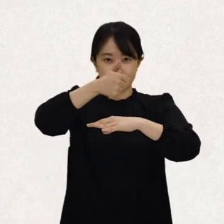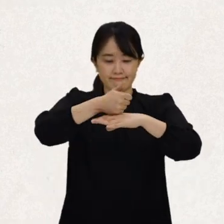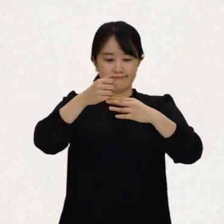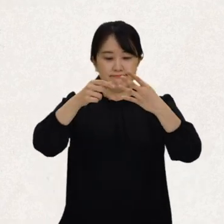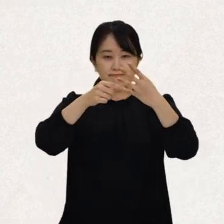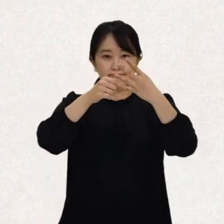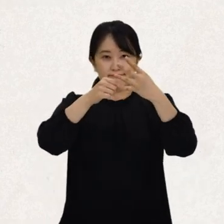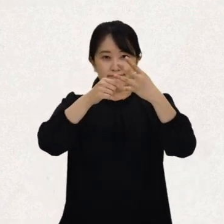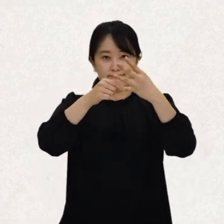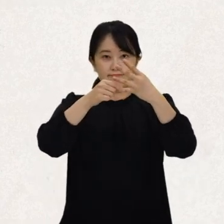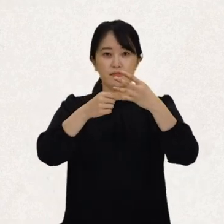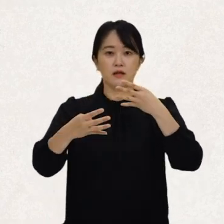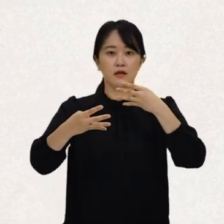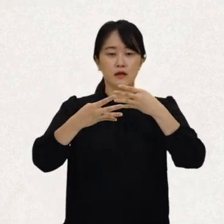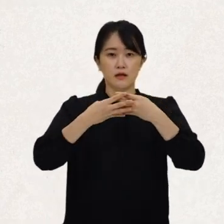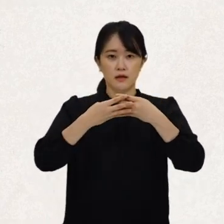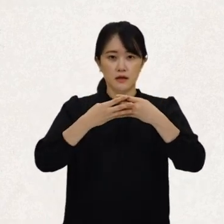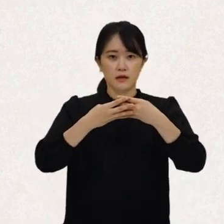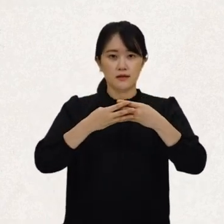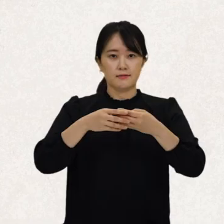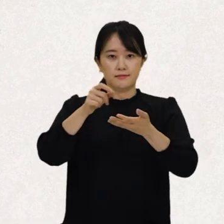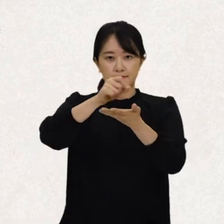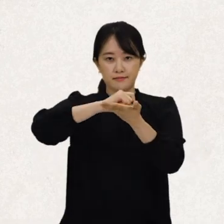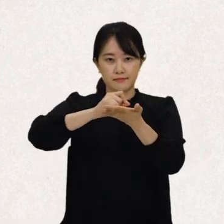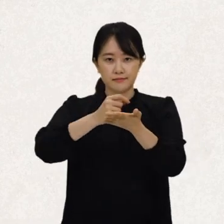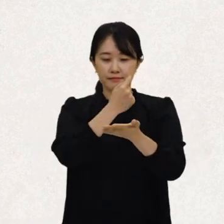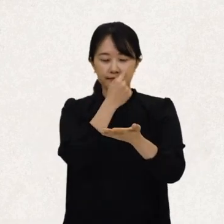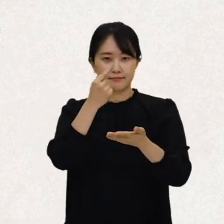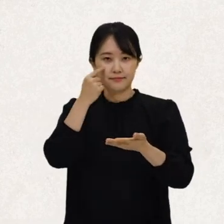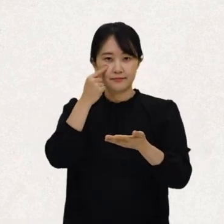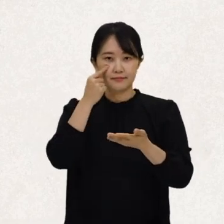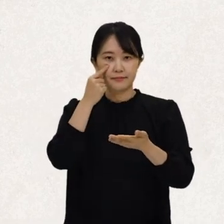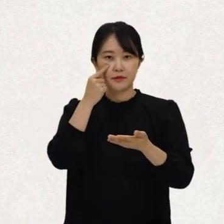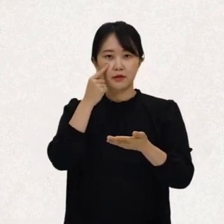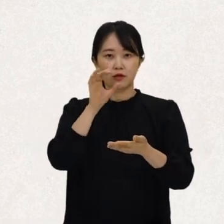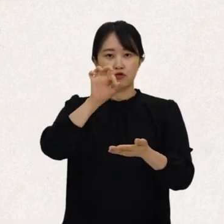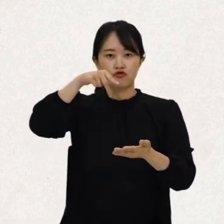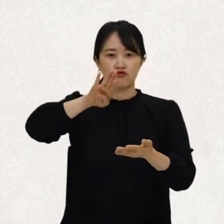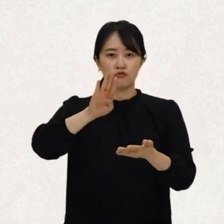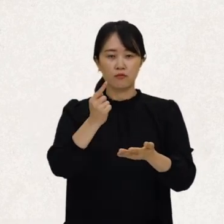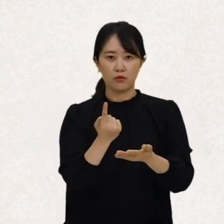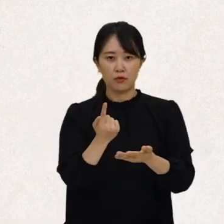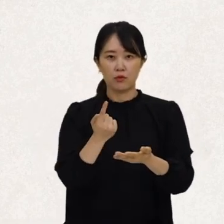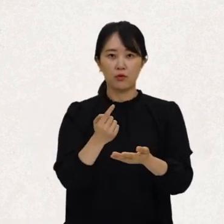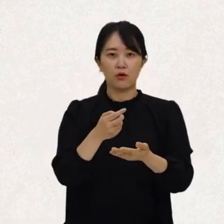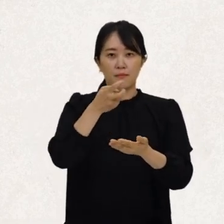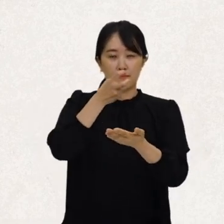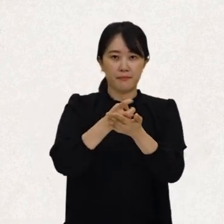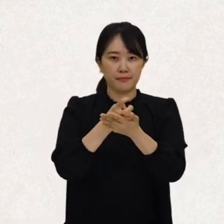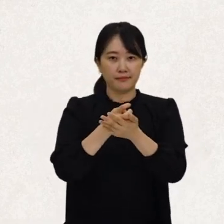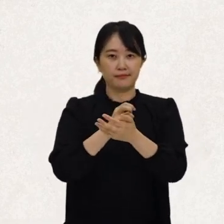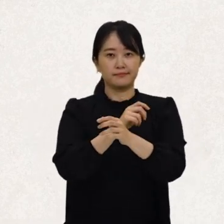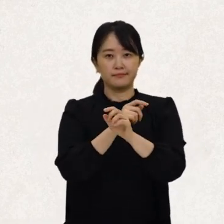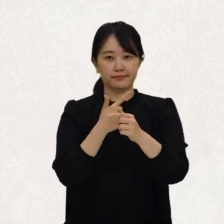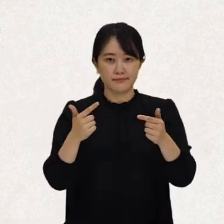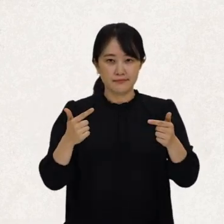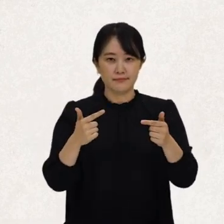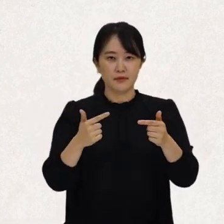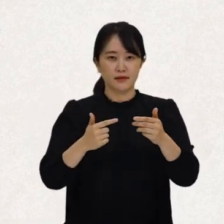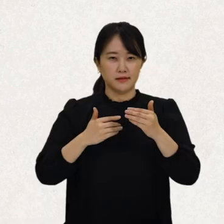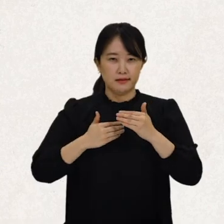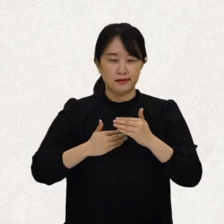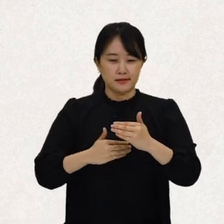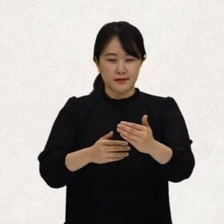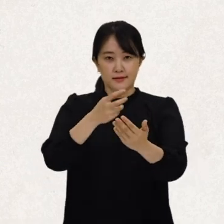제4절은 협약의 발효, 서명, 비준, 유보, 개정 등 협약의 모든